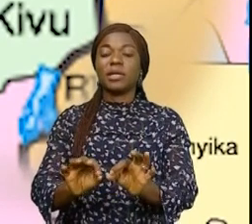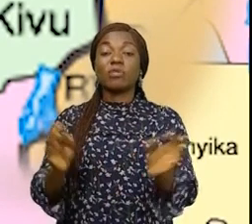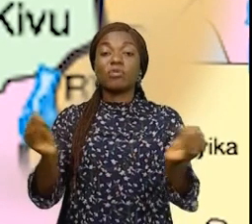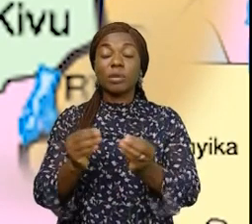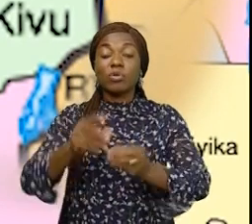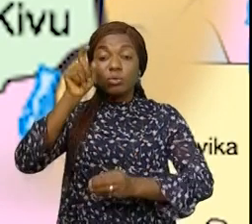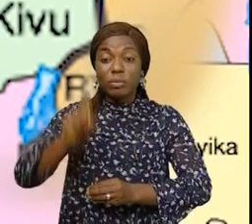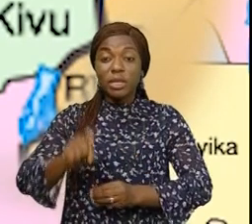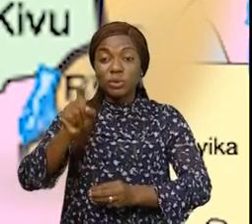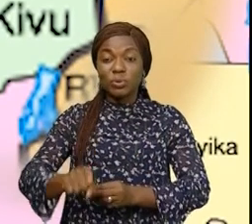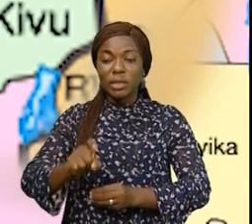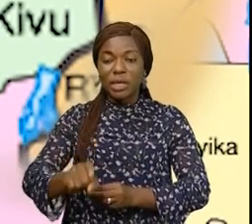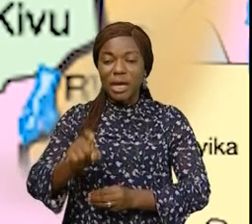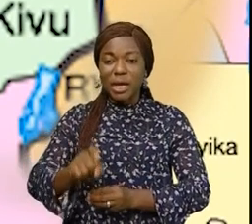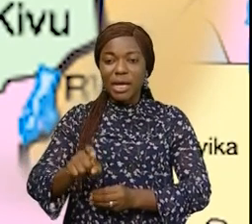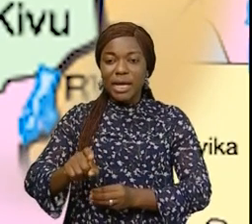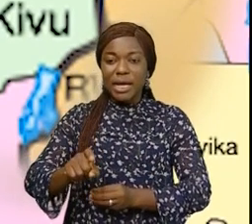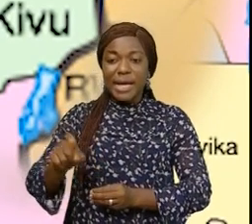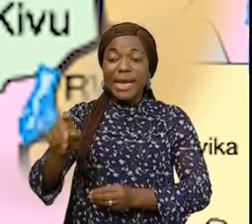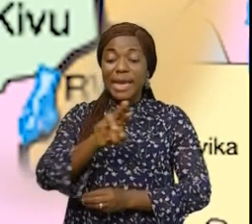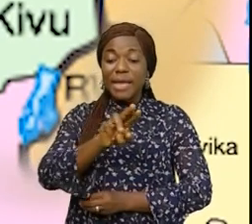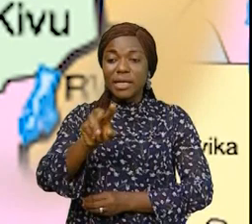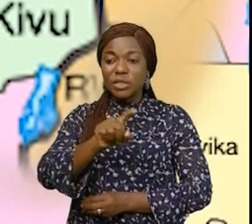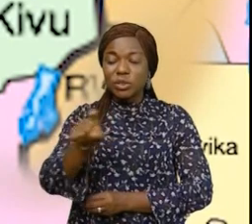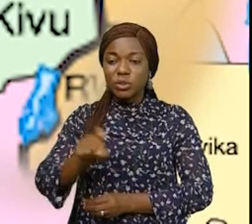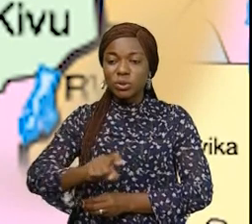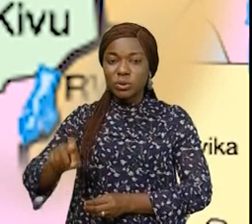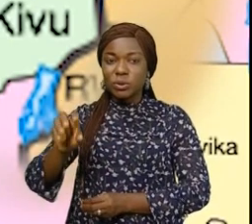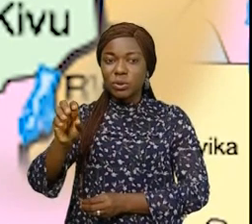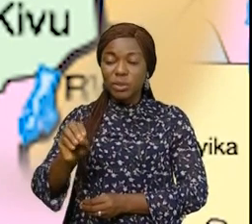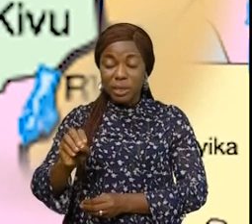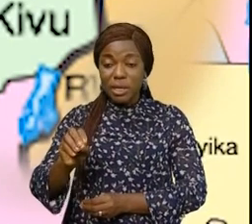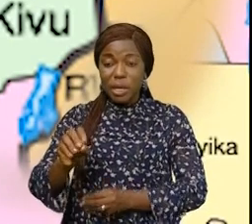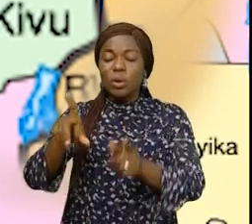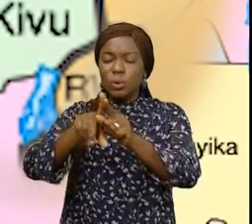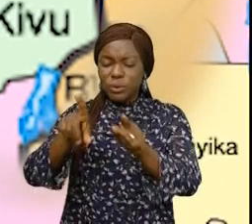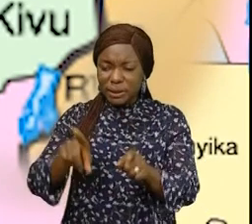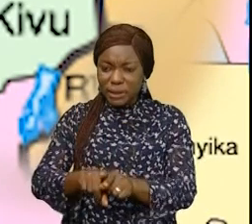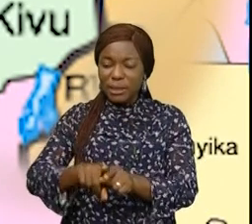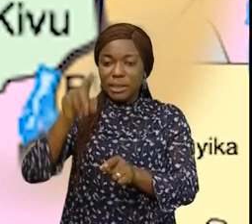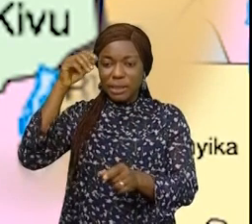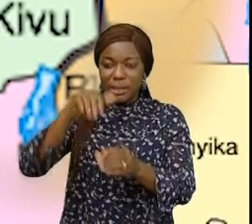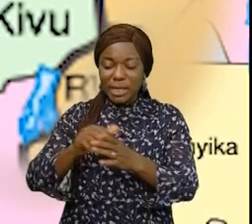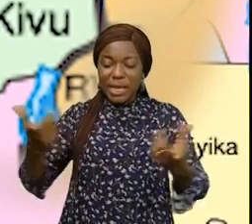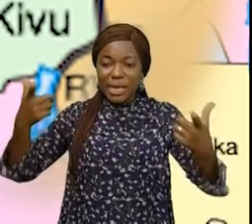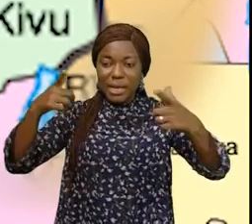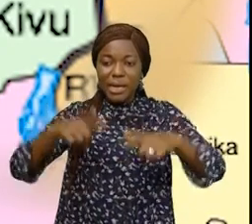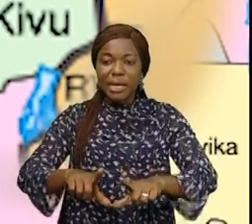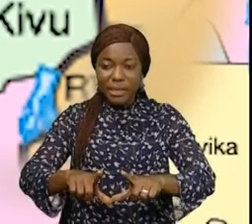présence de magma sous la zone urbaine de Goma avec une extension sous les lacs Kivu.